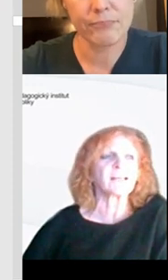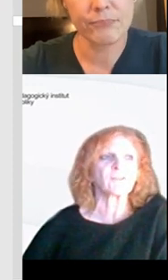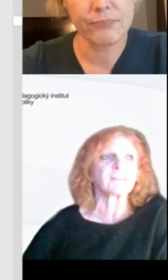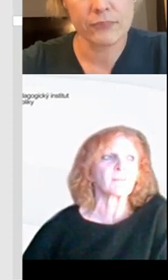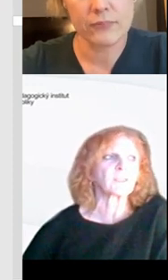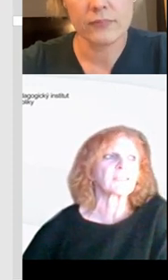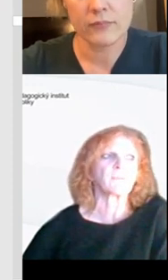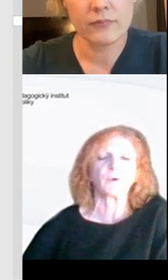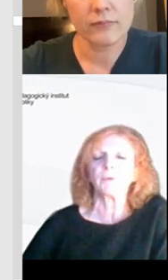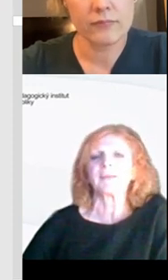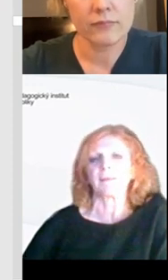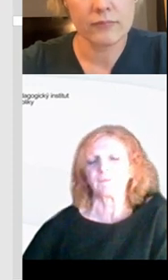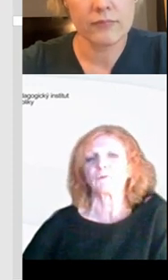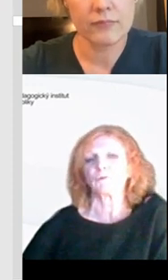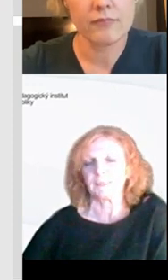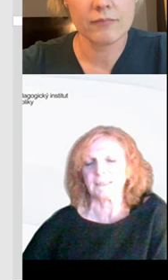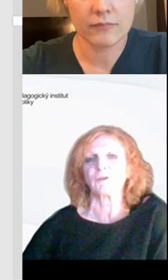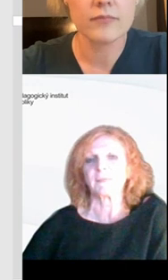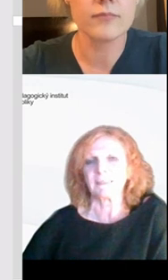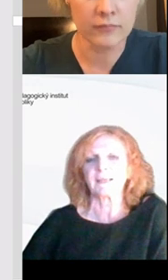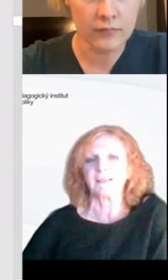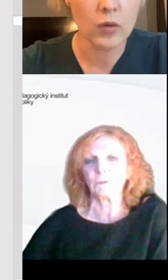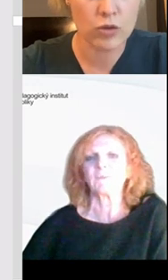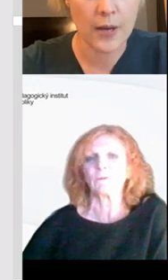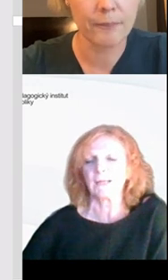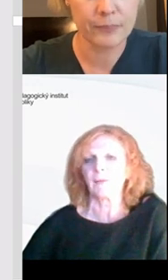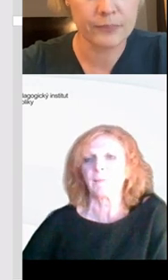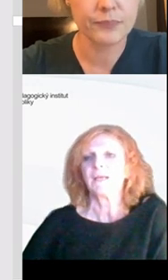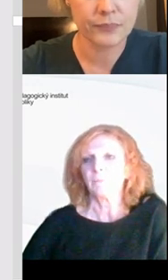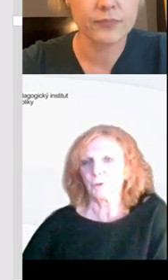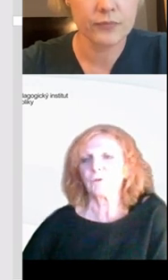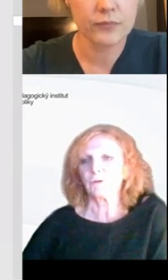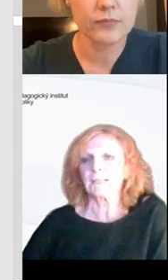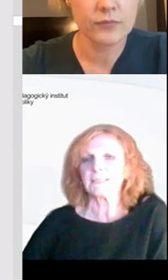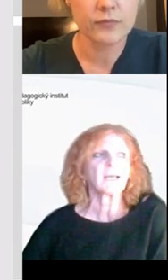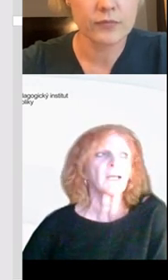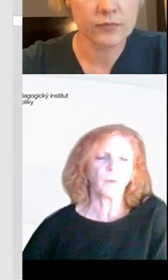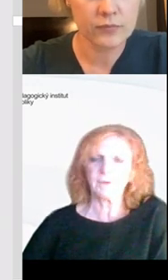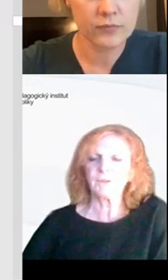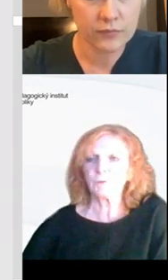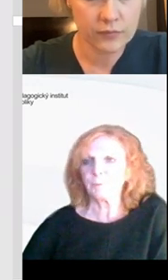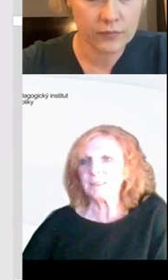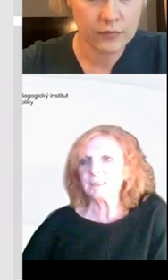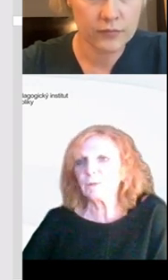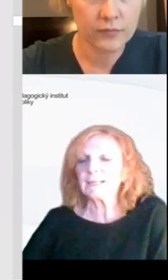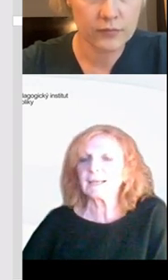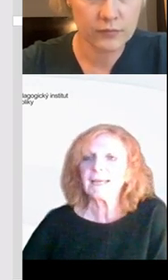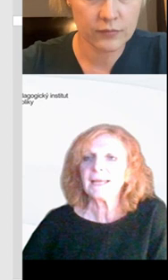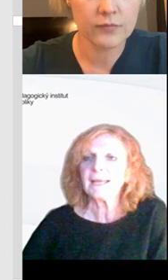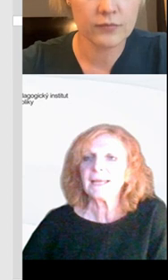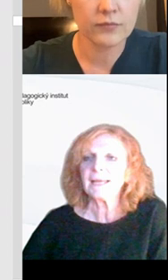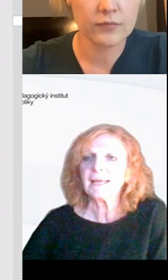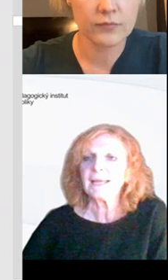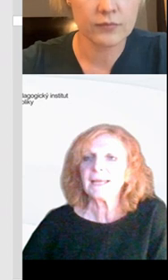stále ještě ve své podstatě pohybujeme na prvním stupni, takže my si pak intuitivně uděláme prostor na dotazy po prvním stupni. Mě děkuji